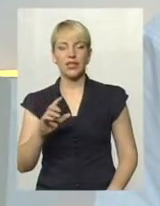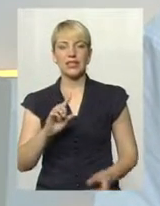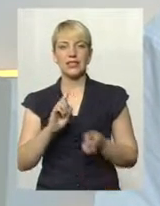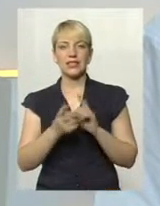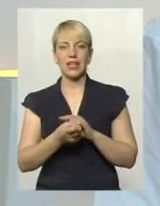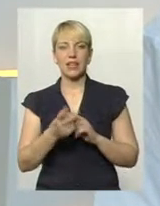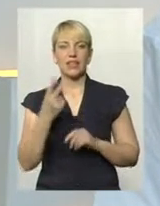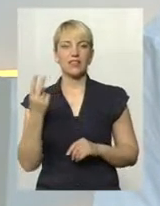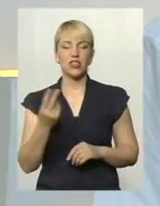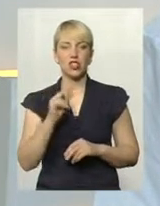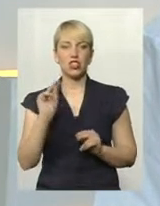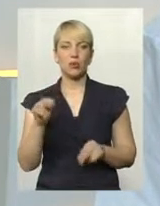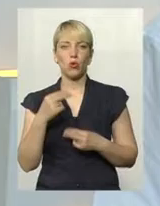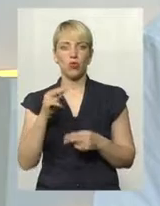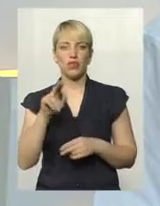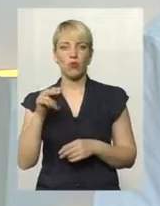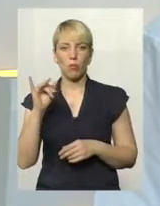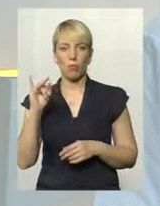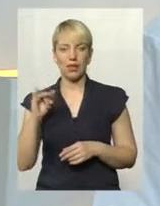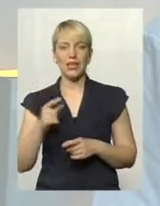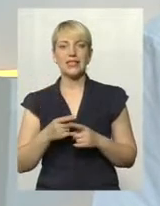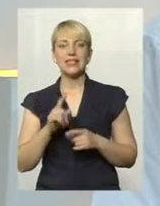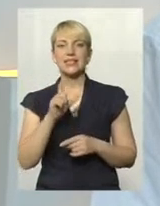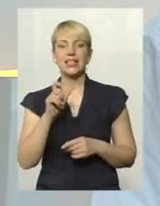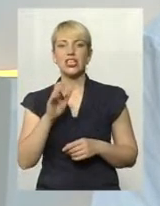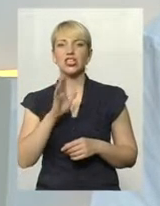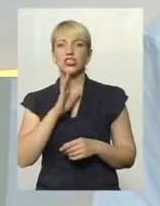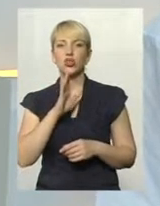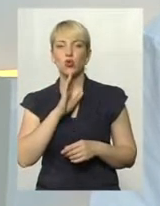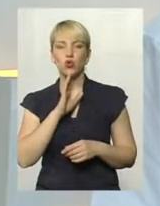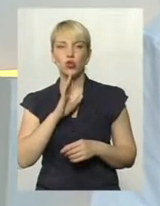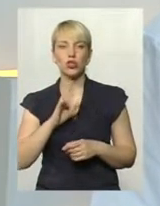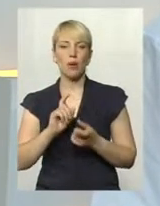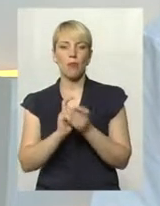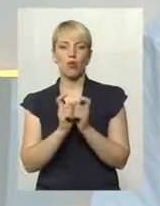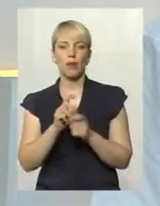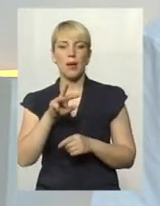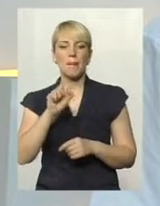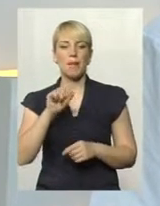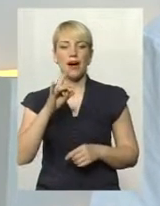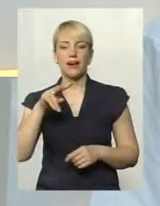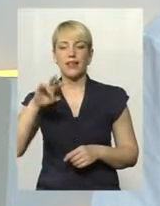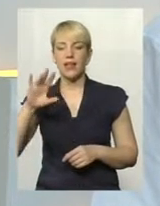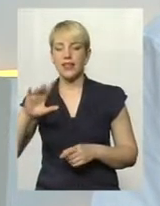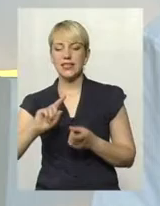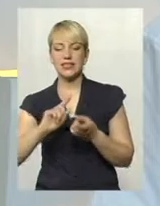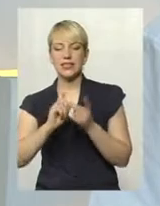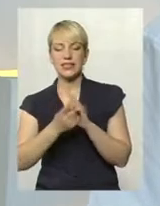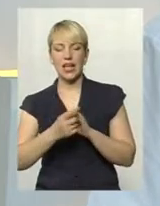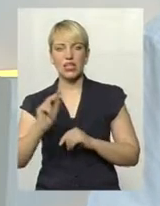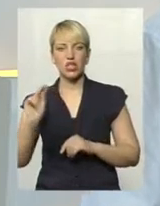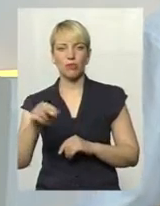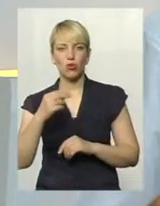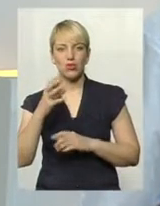чемпіонкою Європи з жіночої боротьби, ну а Мерлені тричі стала чемпіонкою світу і олімпійською чемпіонкою.